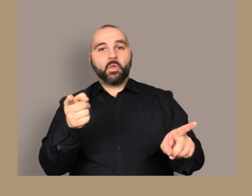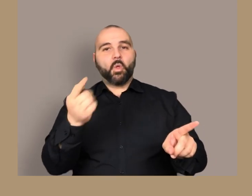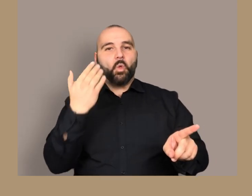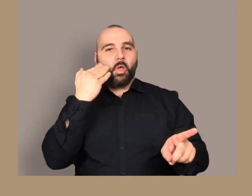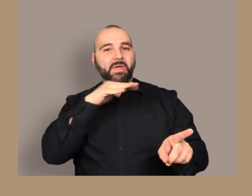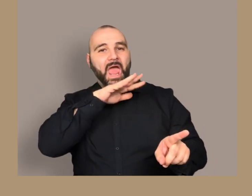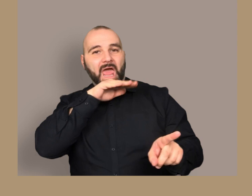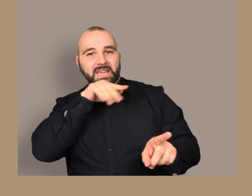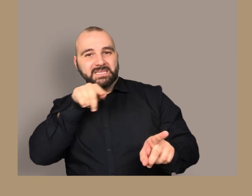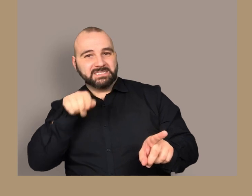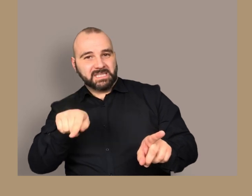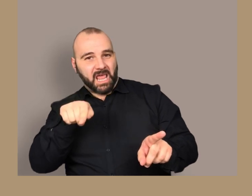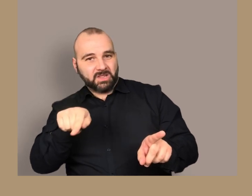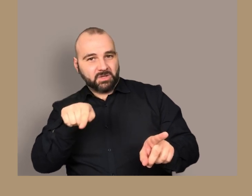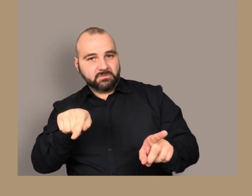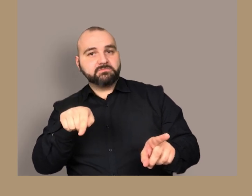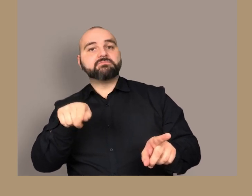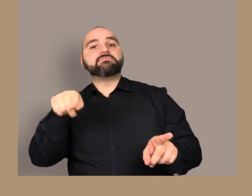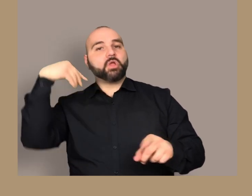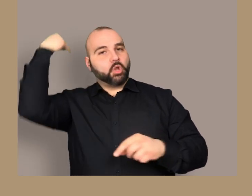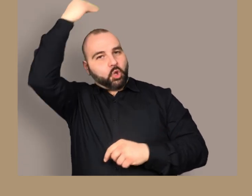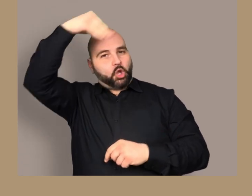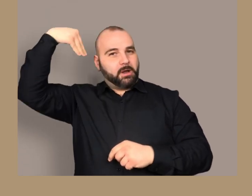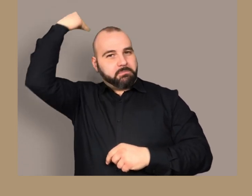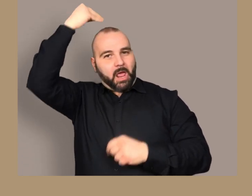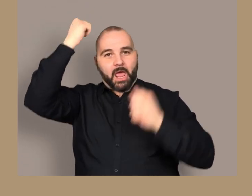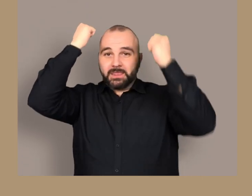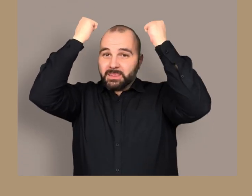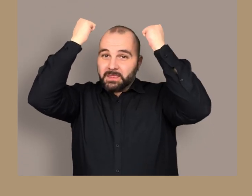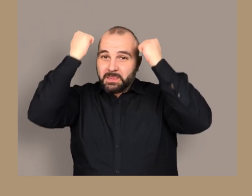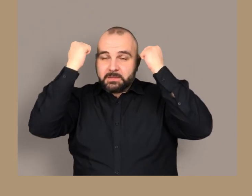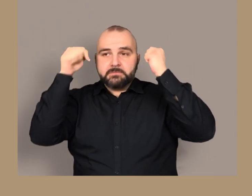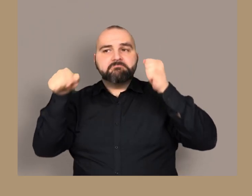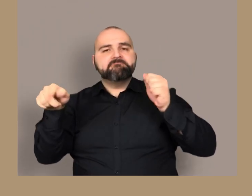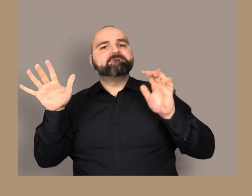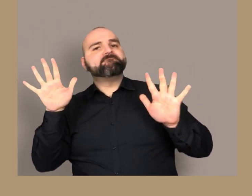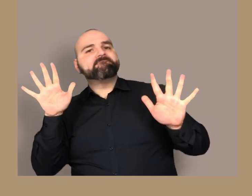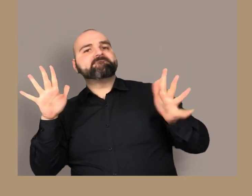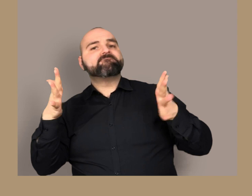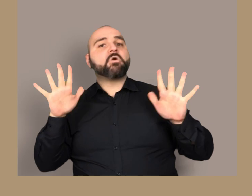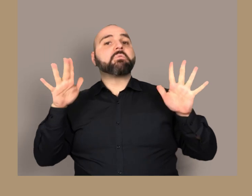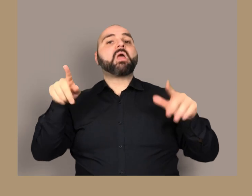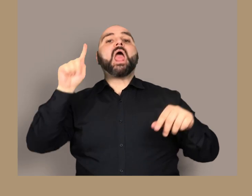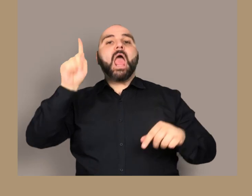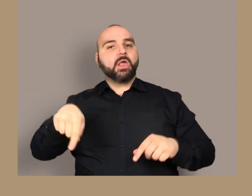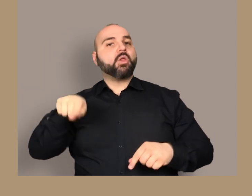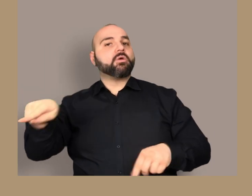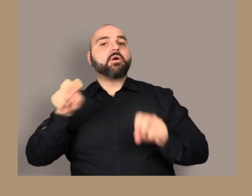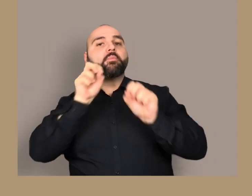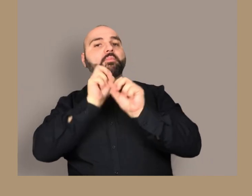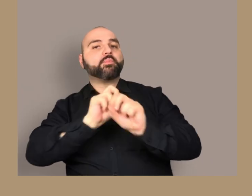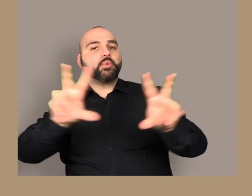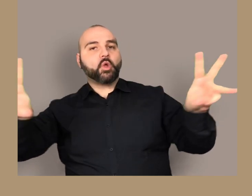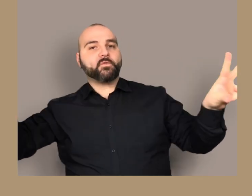verso la donna La barba è lunga l'abito arriva fino ai polpacci e a maniche larghe L'ampio